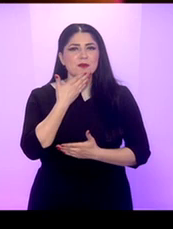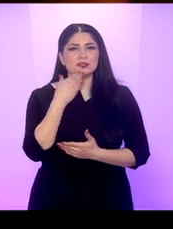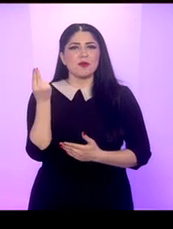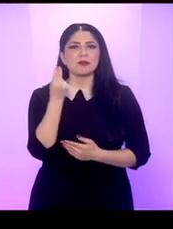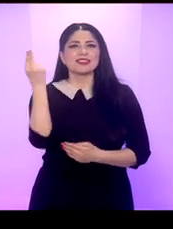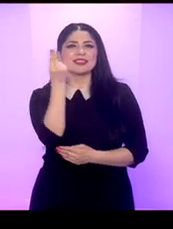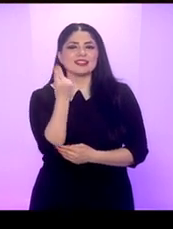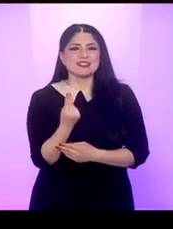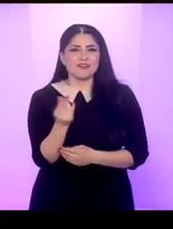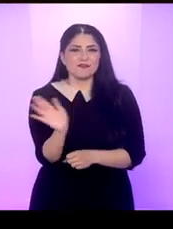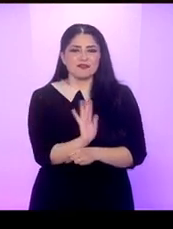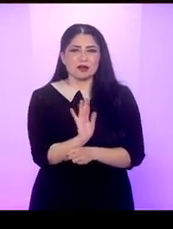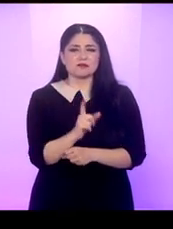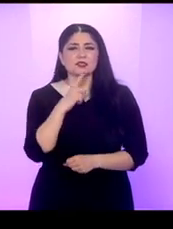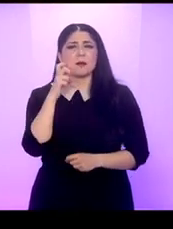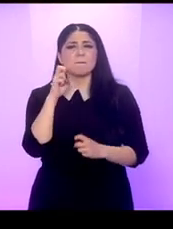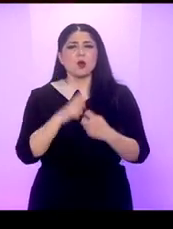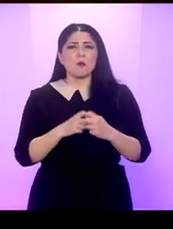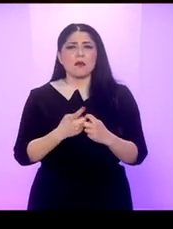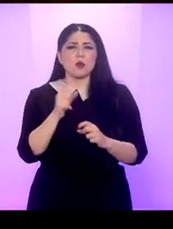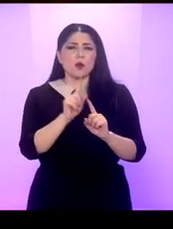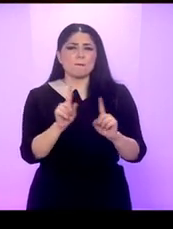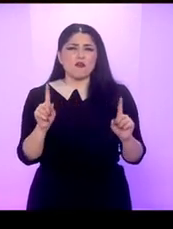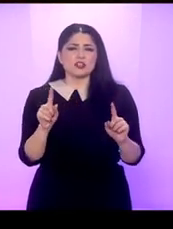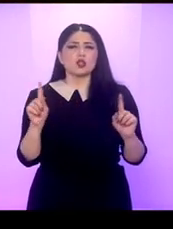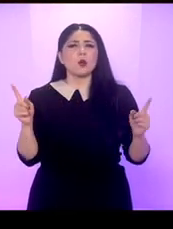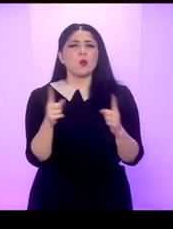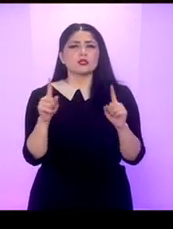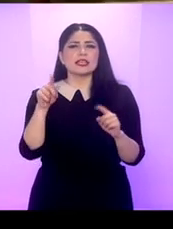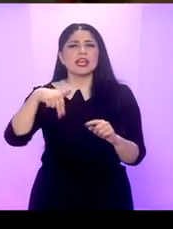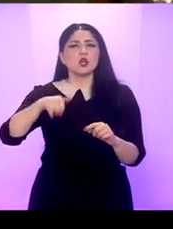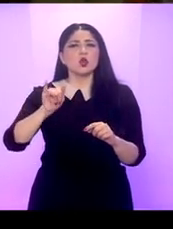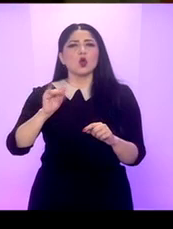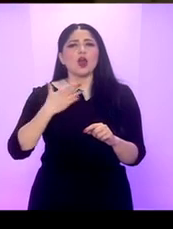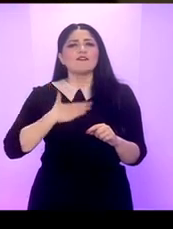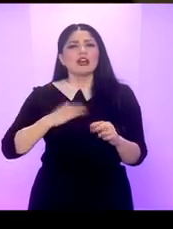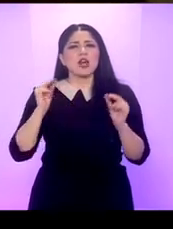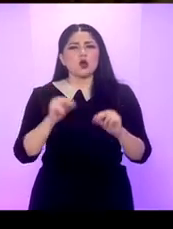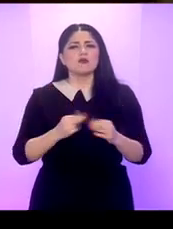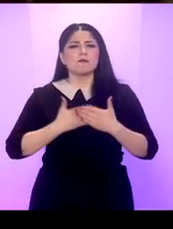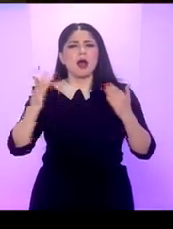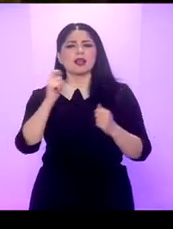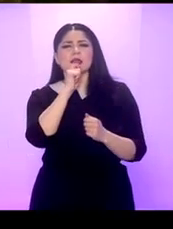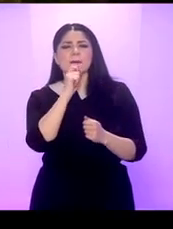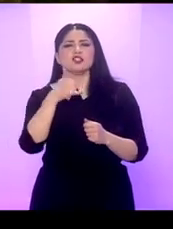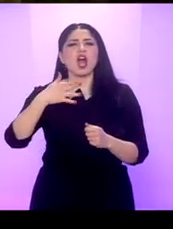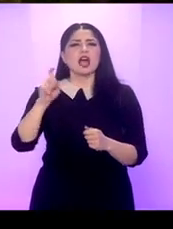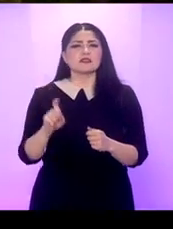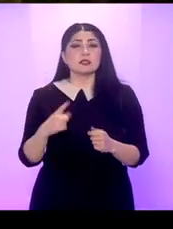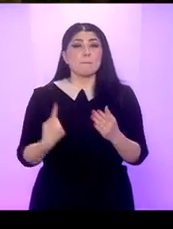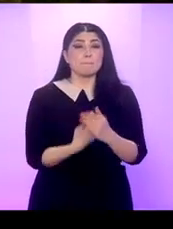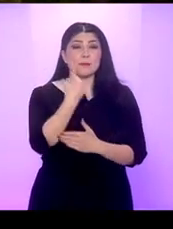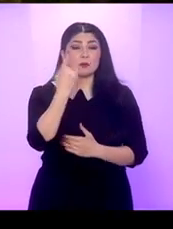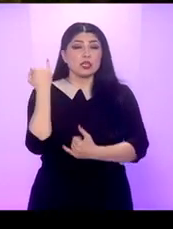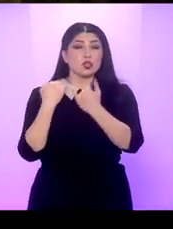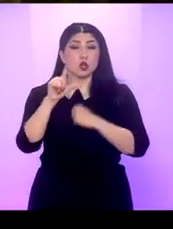film de animație Filmul relatează necazurile unui modest profesor de muzică din New York care vrea să devină un mare interpret de jazz Este primul din